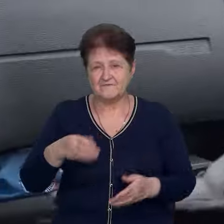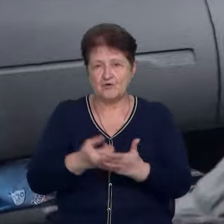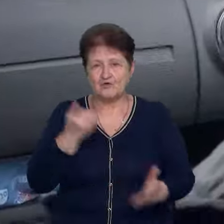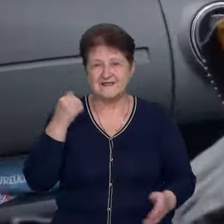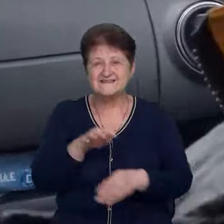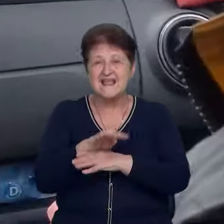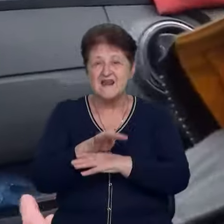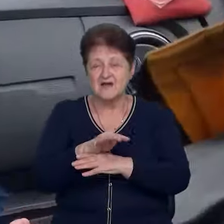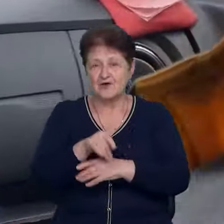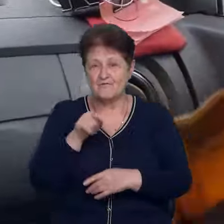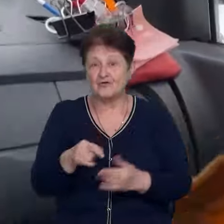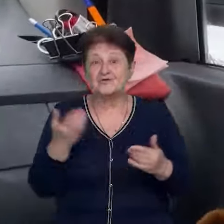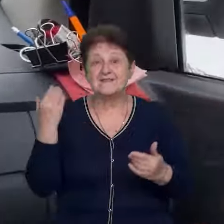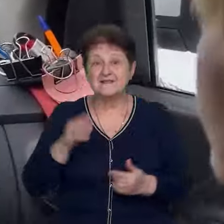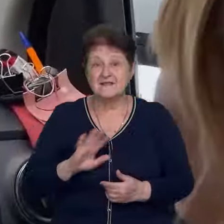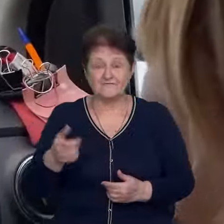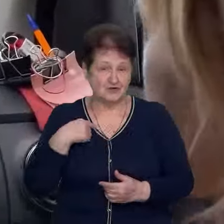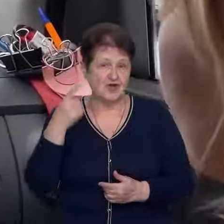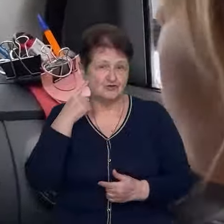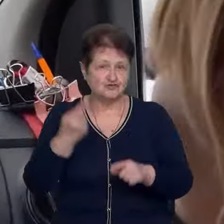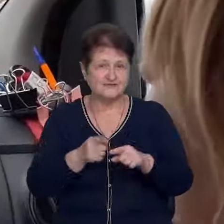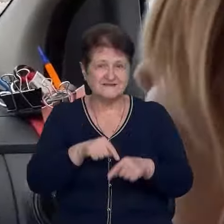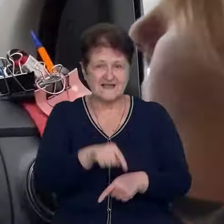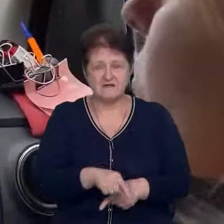Ось він, прильот. Ось тільки що я оцей чув.